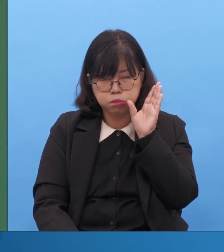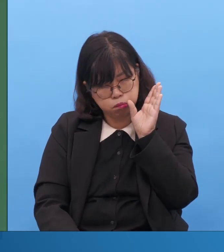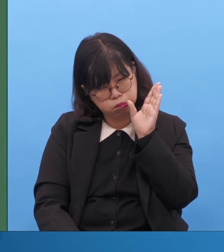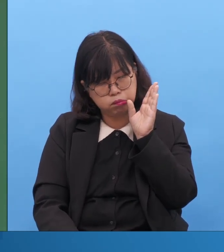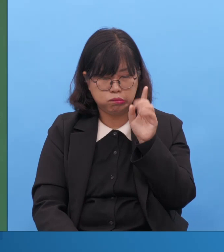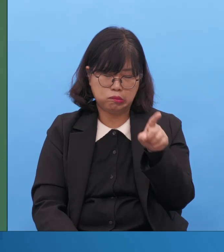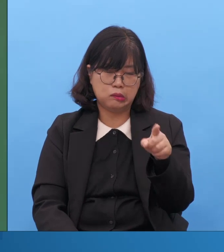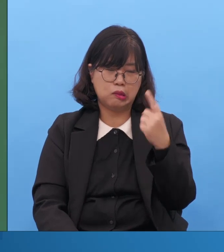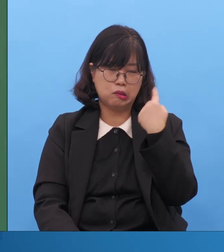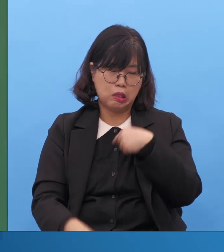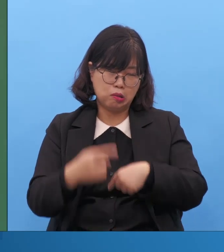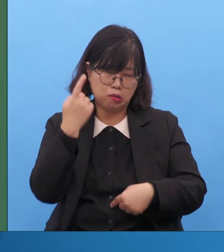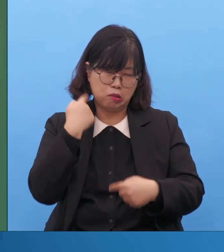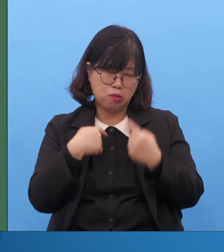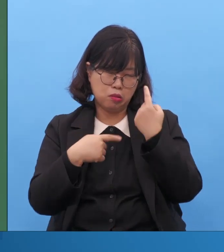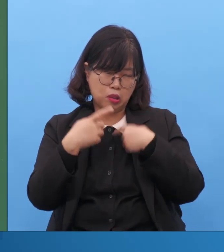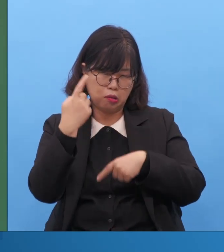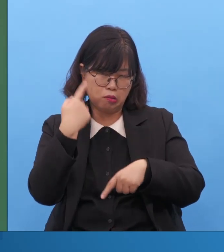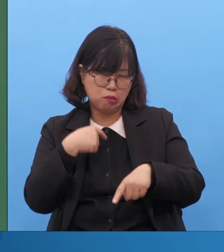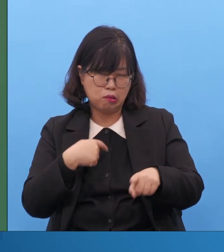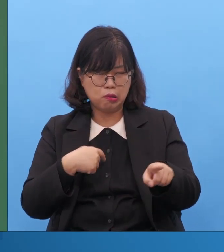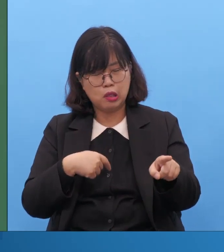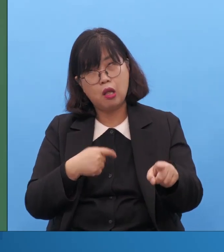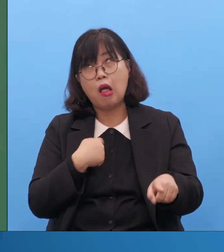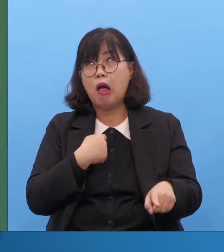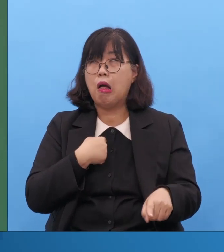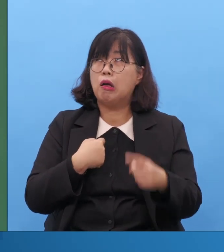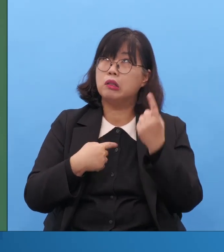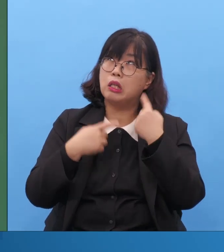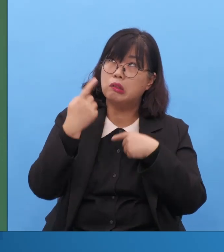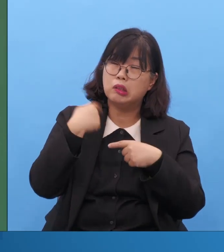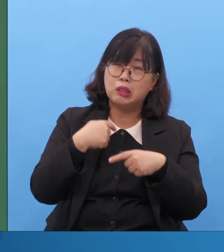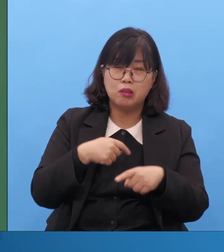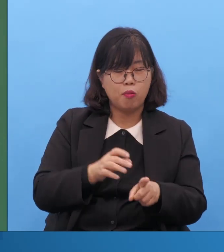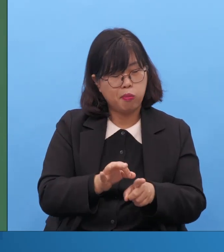대단하게 기중하게 생각해요. 와, 내가 상처받았다.